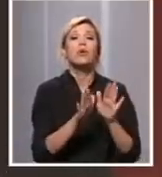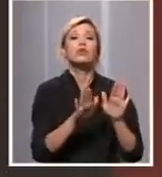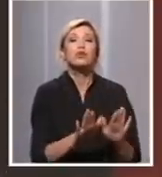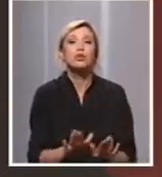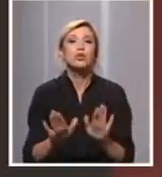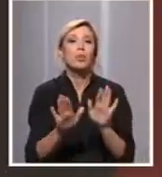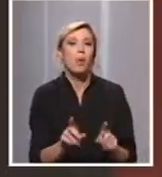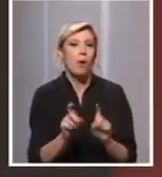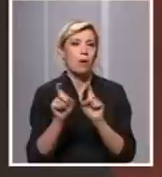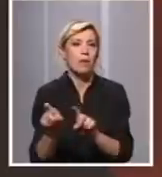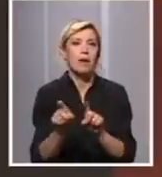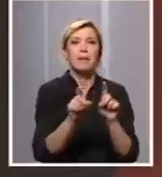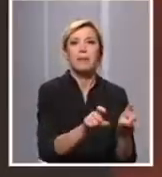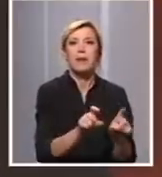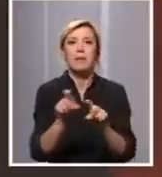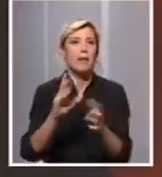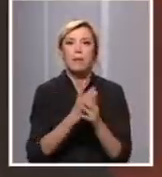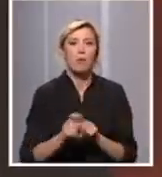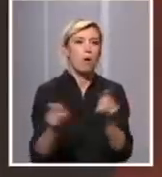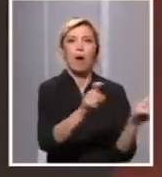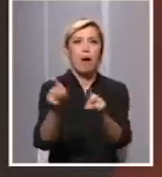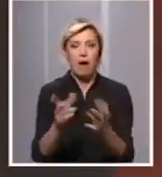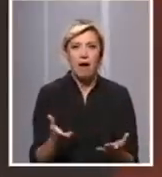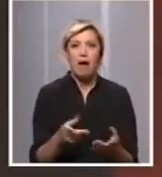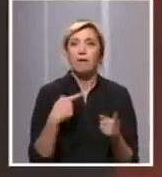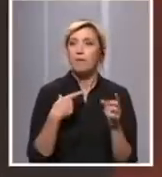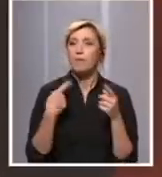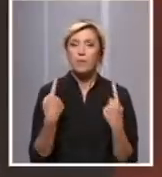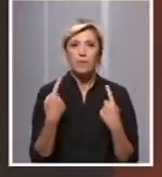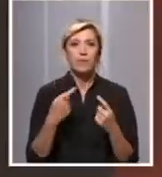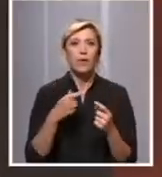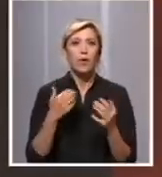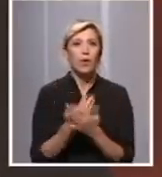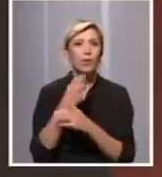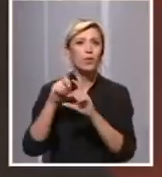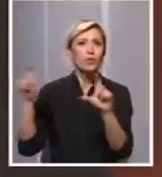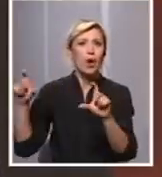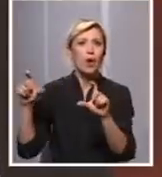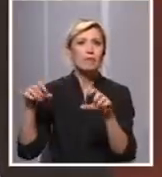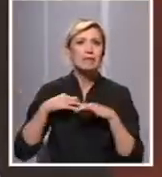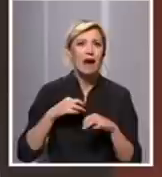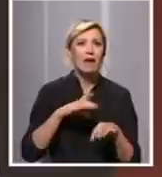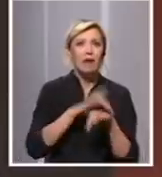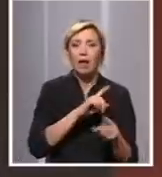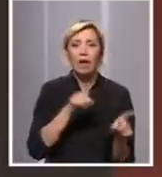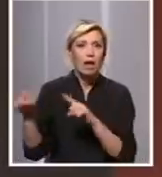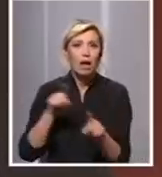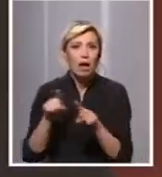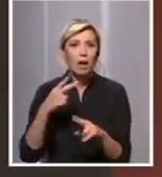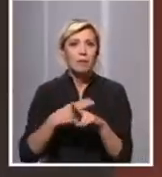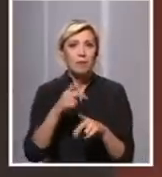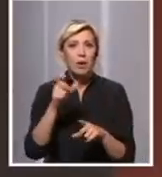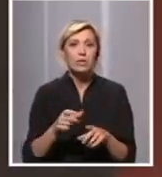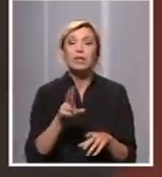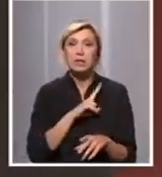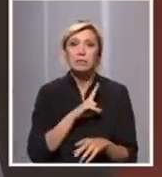javlja ovoliko veliki broj pacijenata i u domovima zdravlja i u covid ambulantama i u bolnicama, jednostavno postoji rizik da ugrozimo